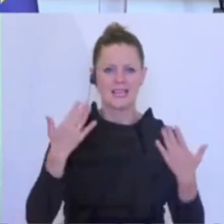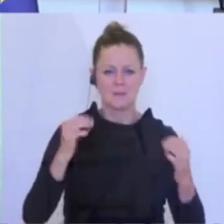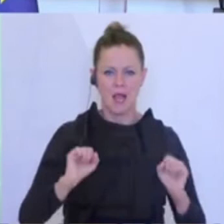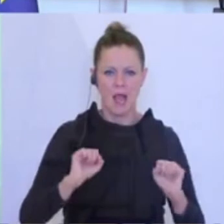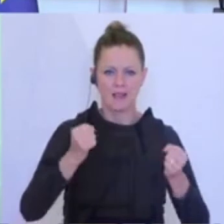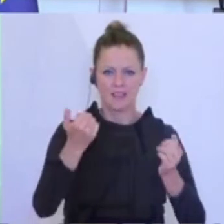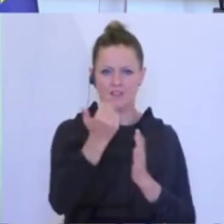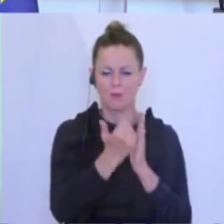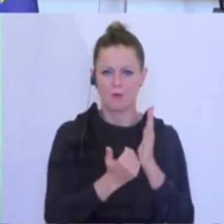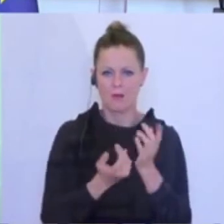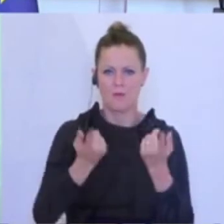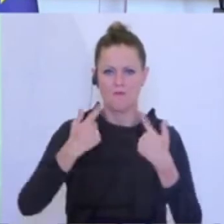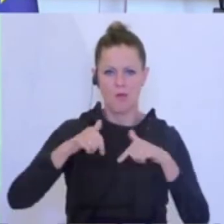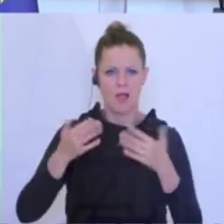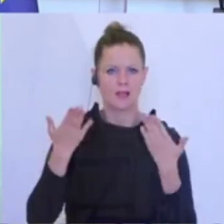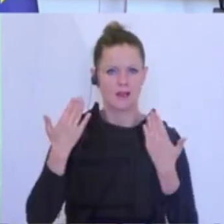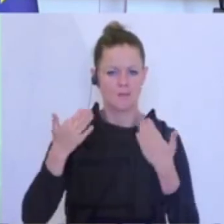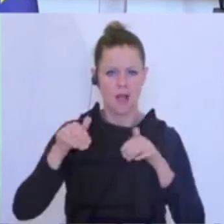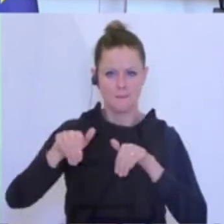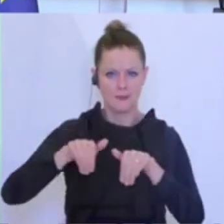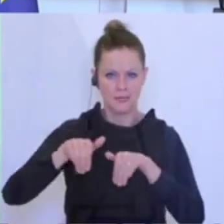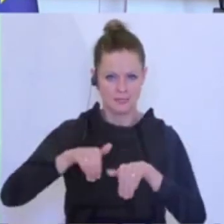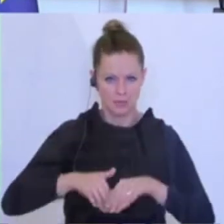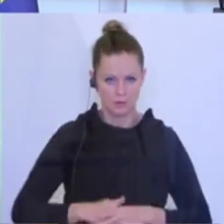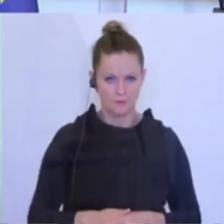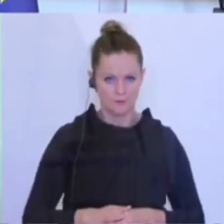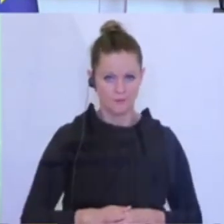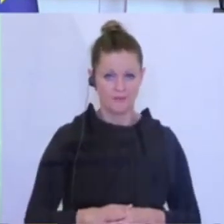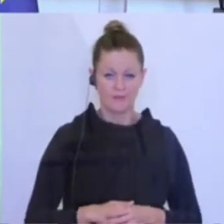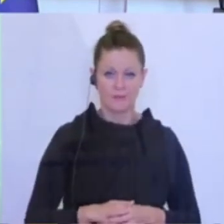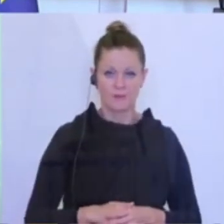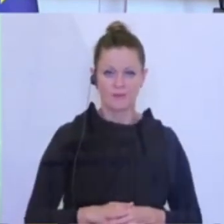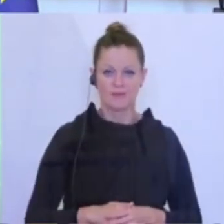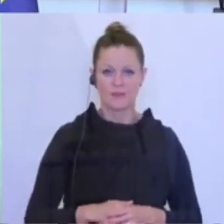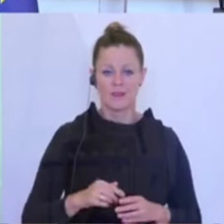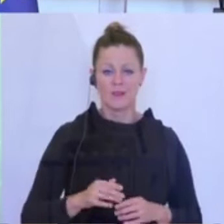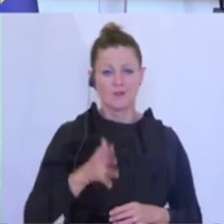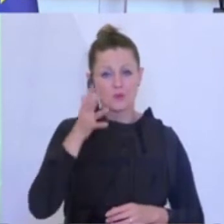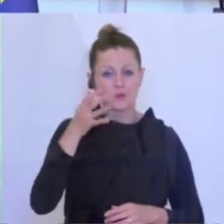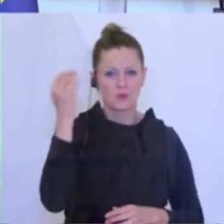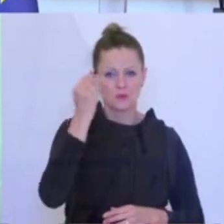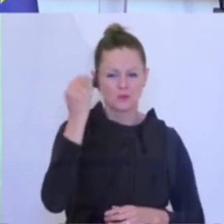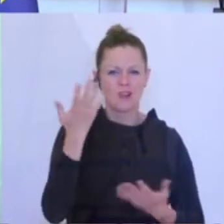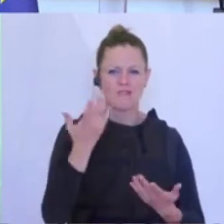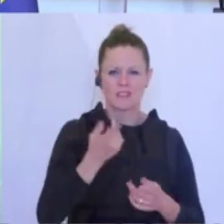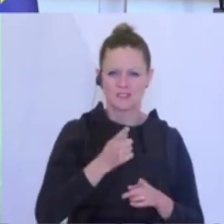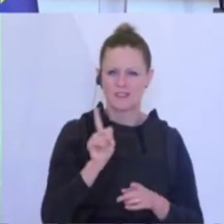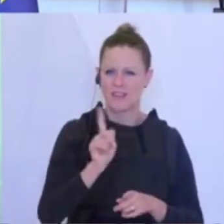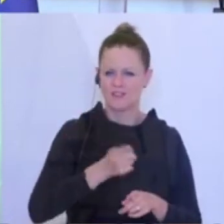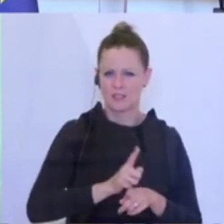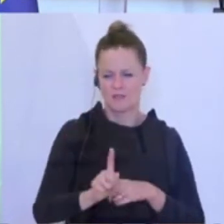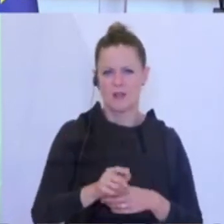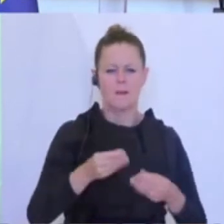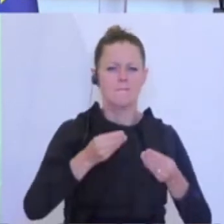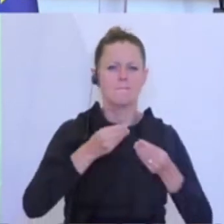Klimaministeriums. Eines darf in der Schule von morgen nicht fehlen. Eine moderne IT-Infrastruktur.